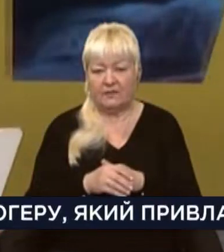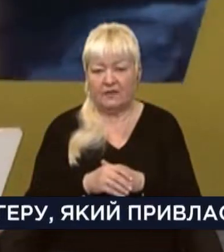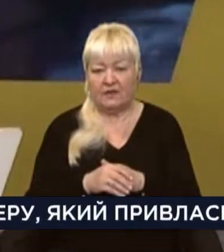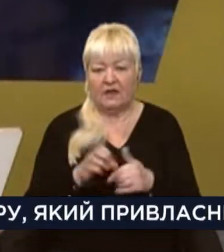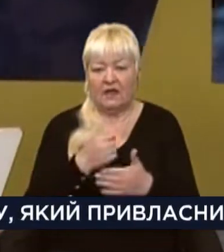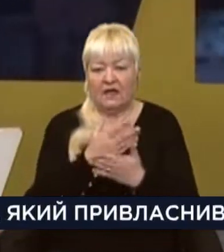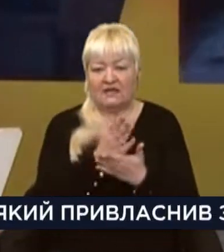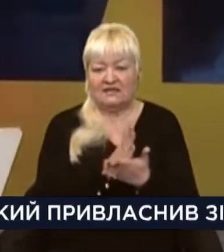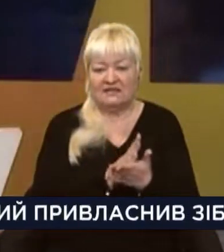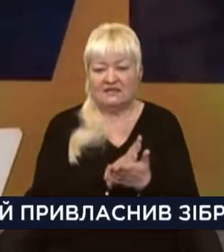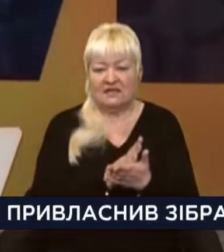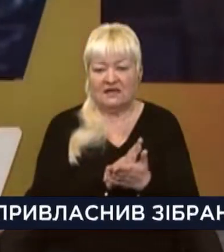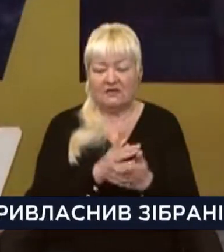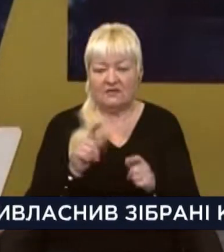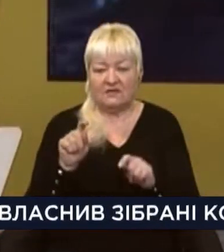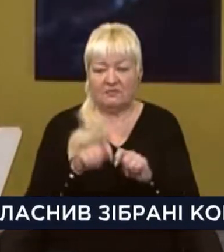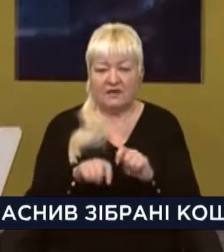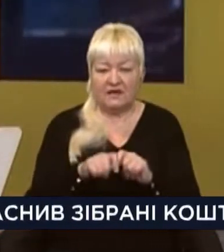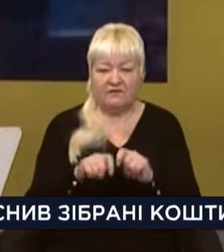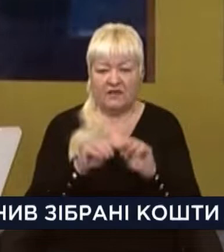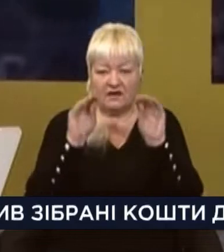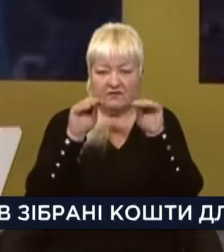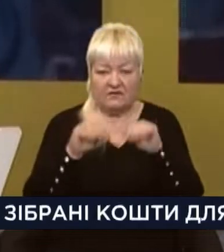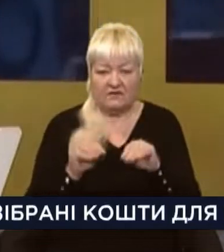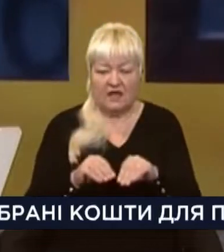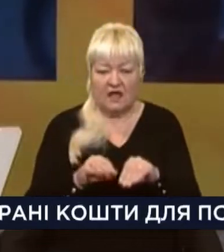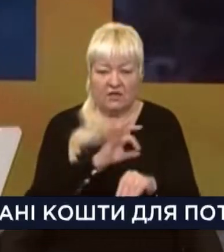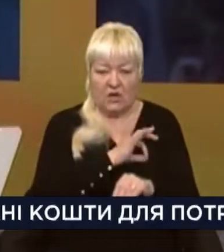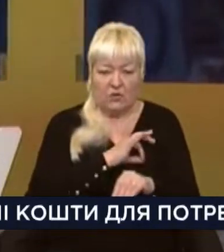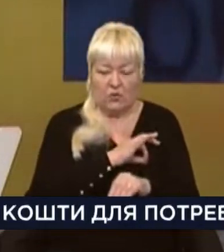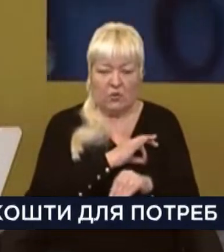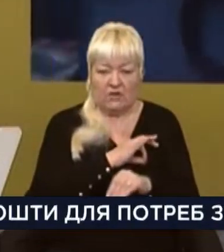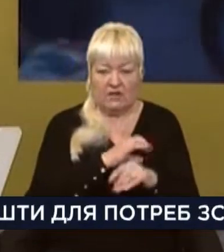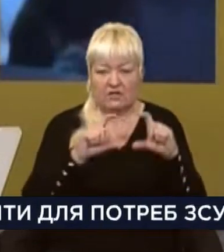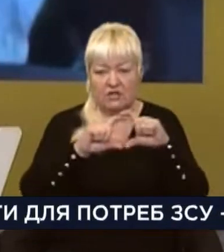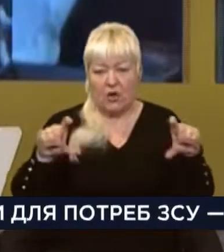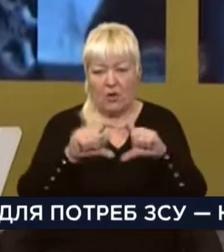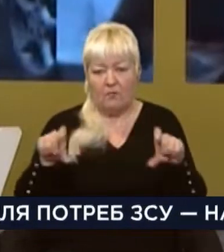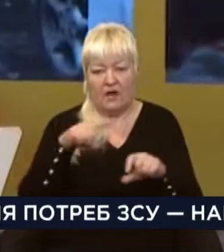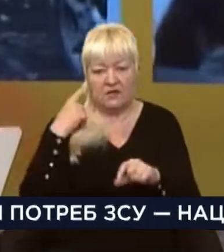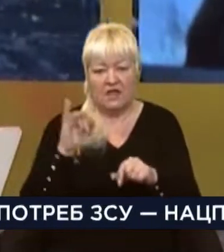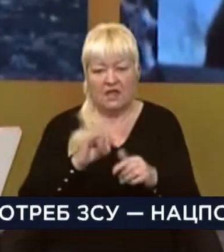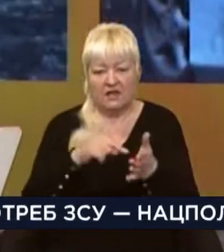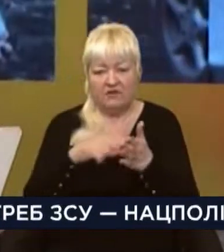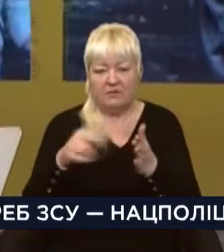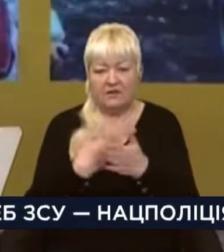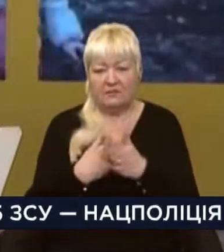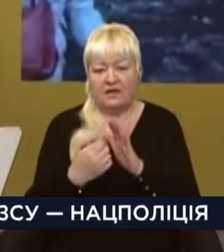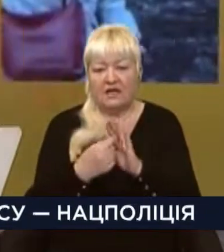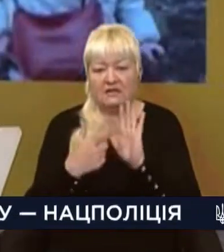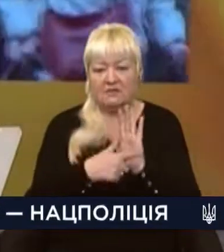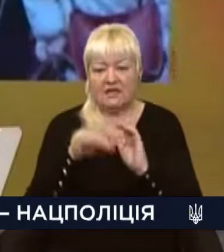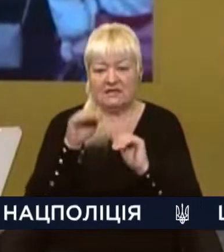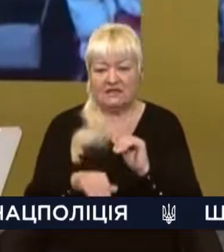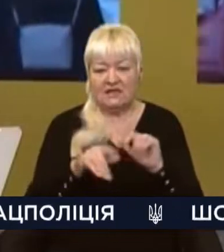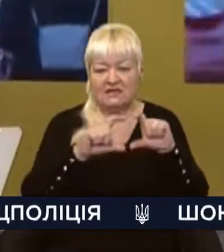Сервіс OpenDataBot перевірив дані юридичних компаній з єдиного державного реєстру Юросіп і відмітив близько 17 тисяч